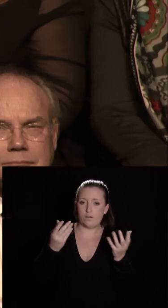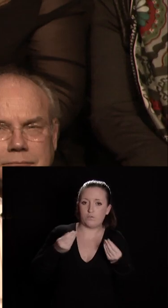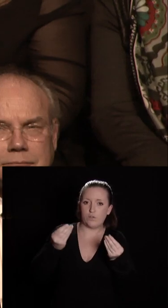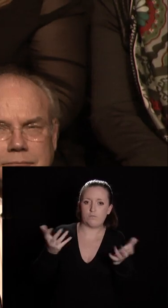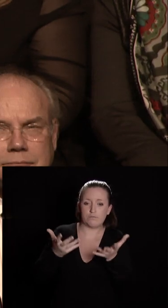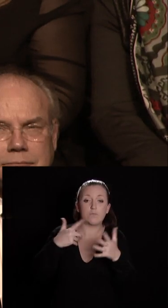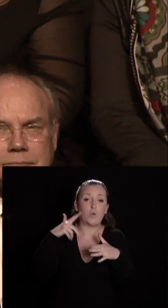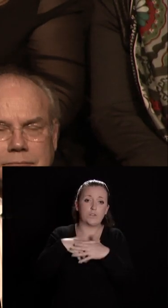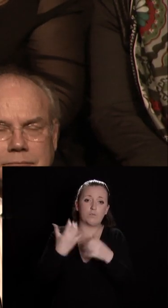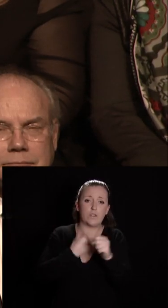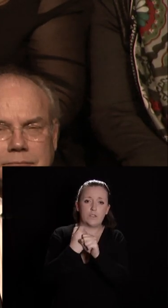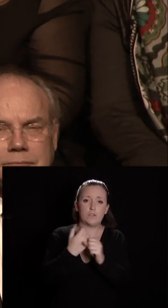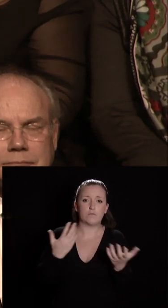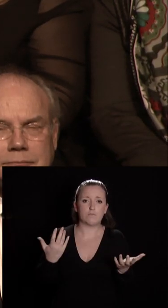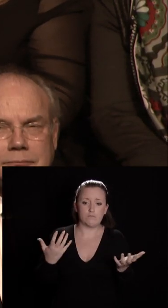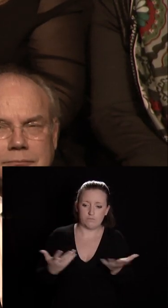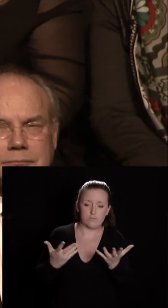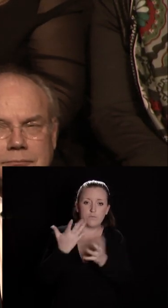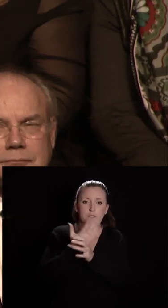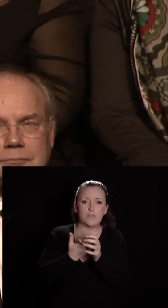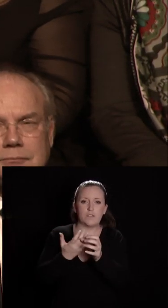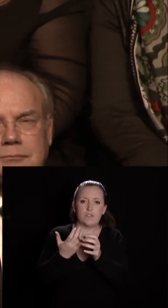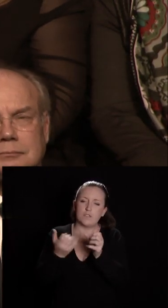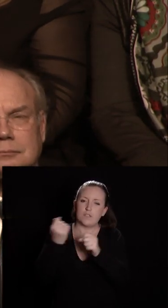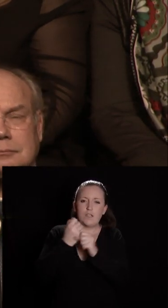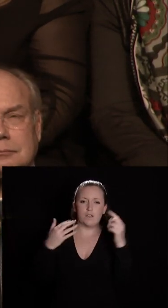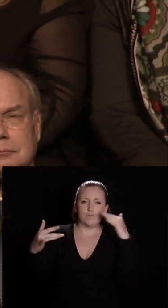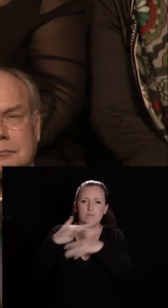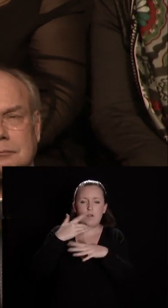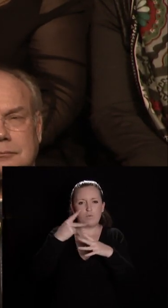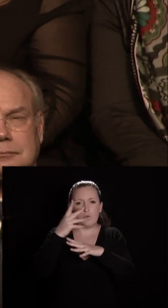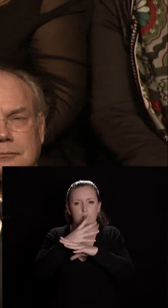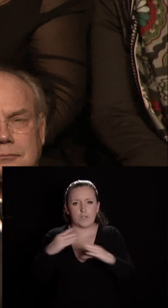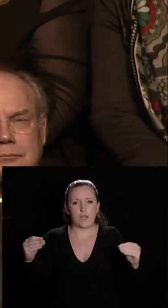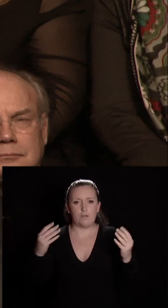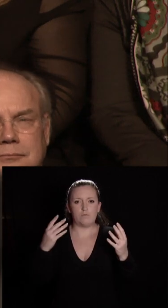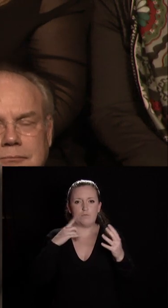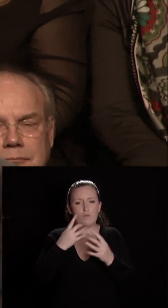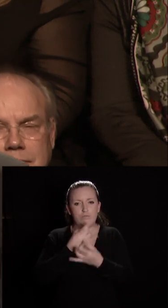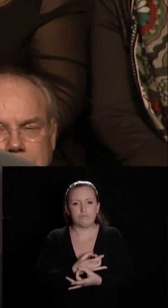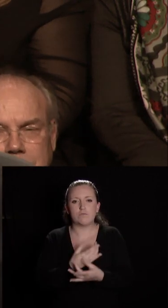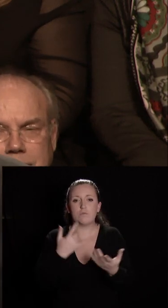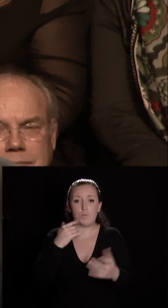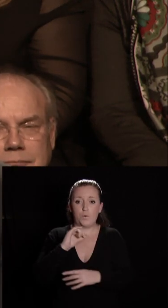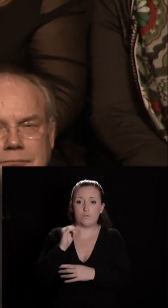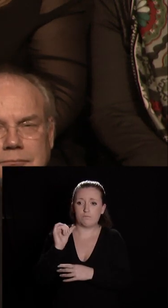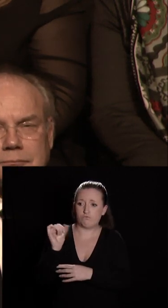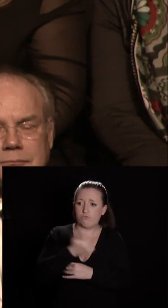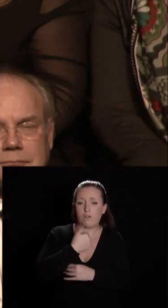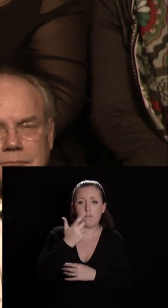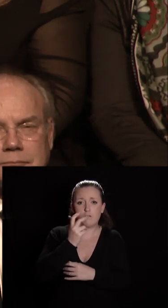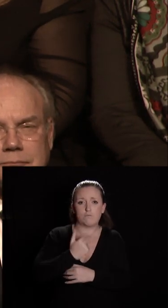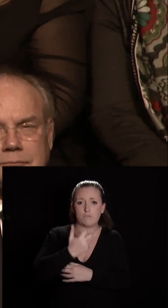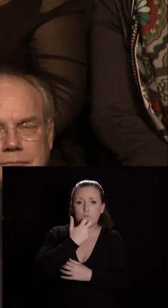début d'année le plus possible à créer un climat d'apaisement et de sérénité pour que tous les